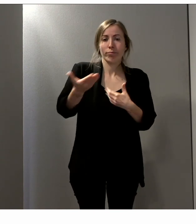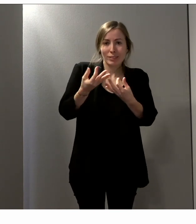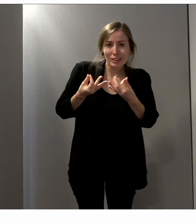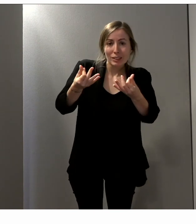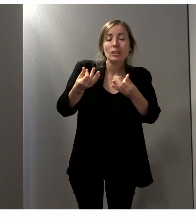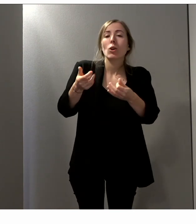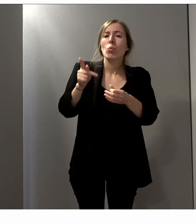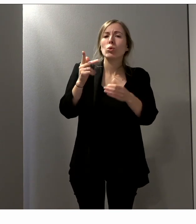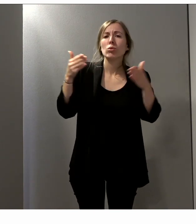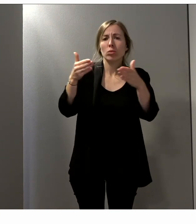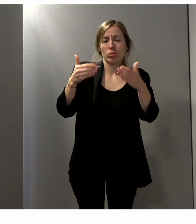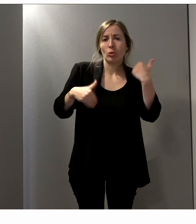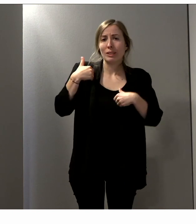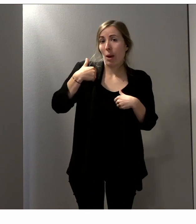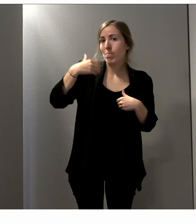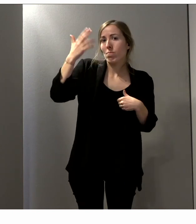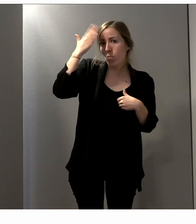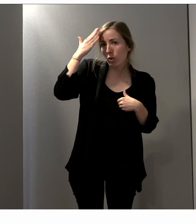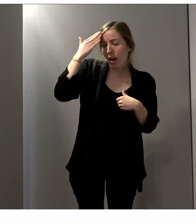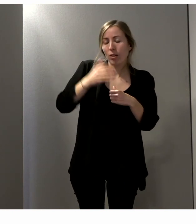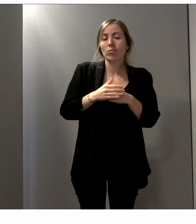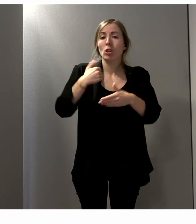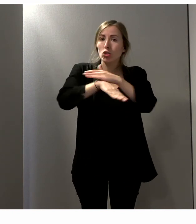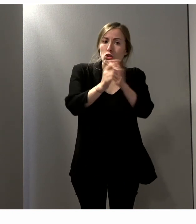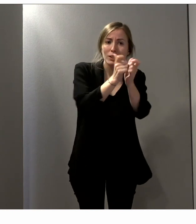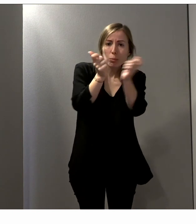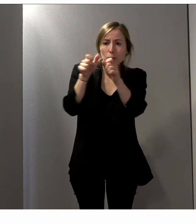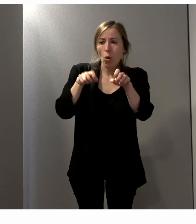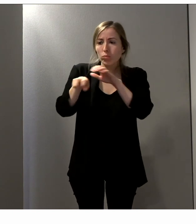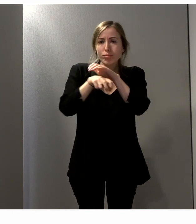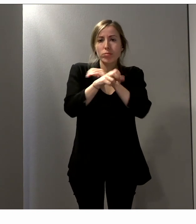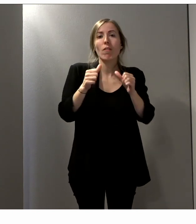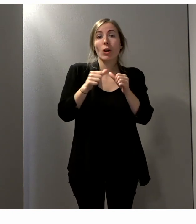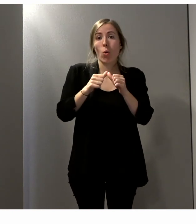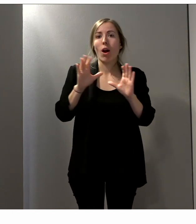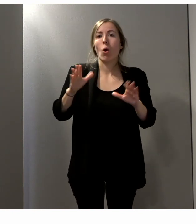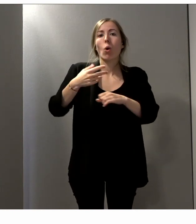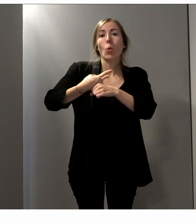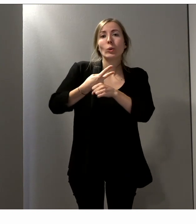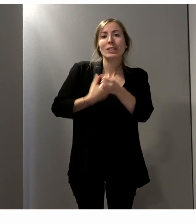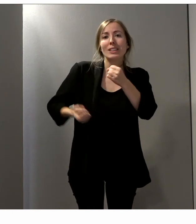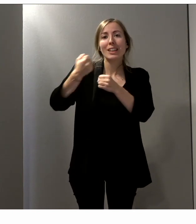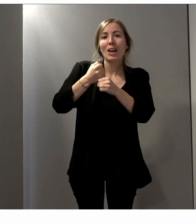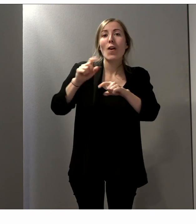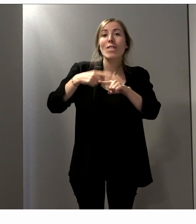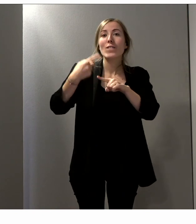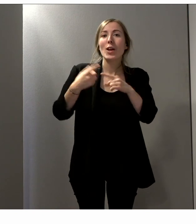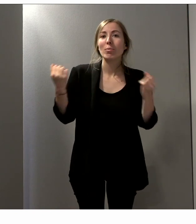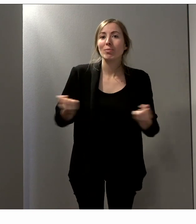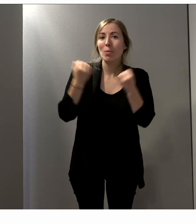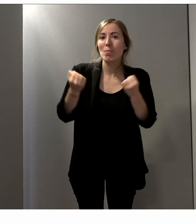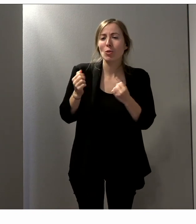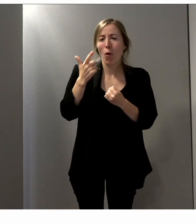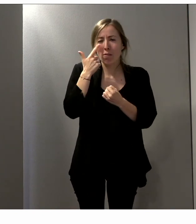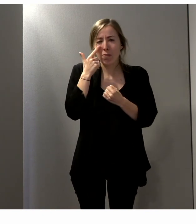mental, dans les établissements, avec des outils qu'on a réalisés. Alors, attention, un film d'animation qu'on